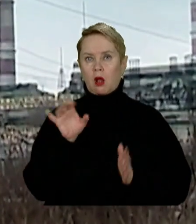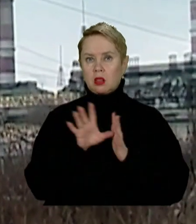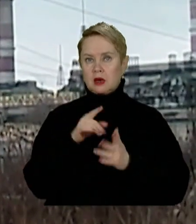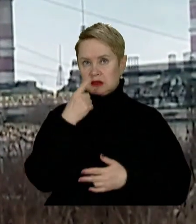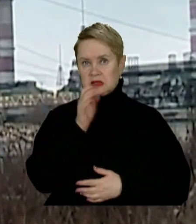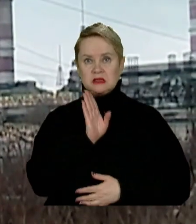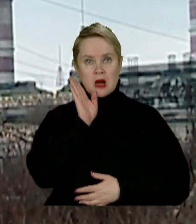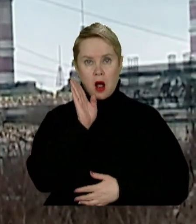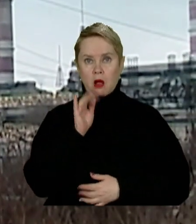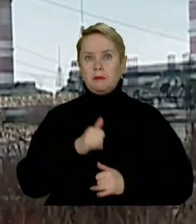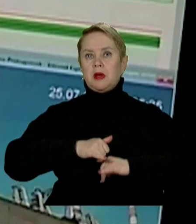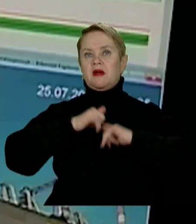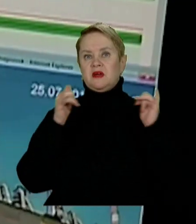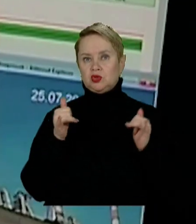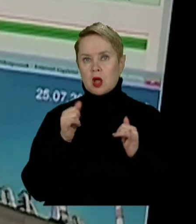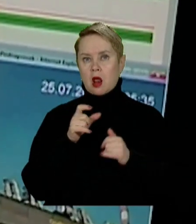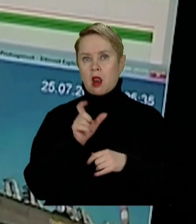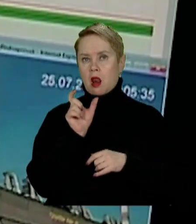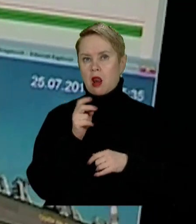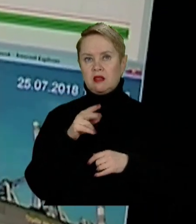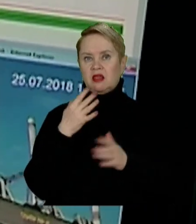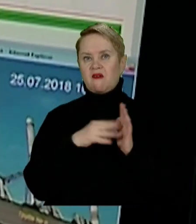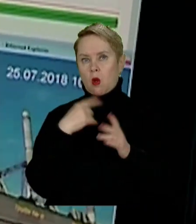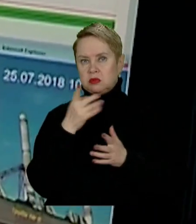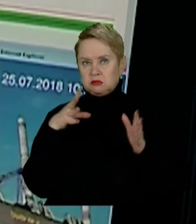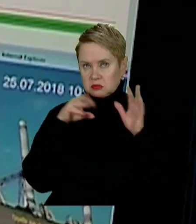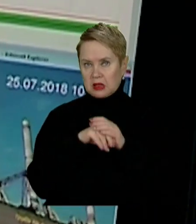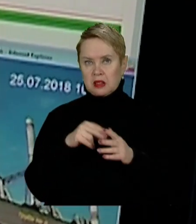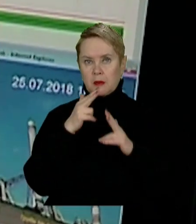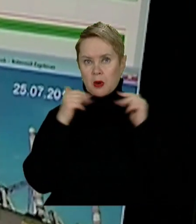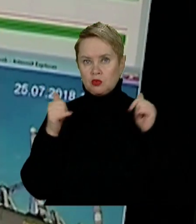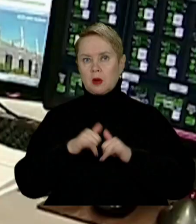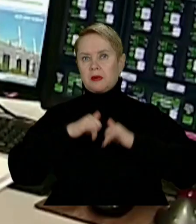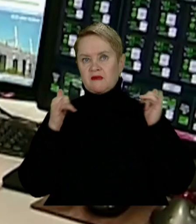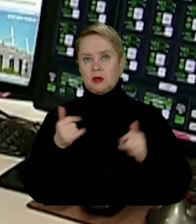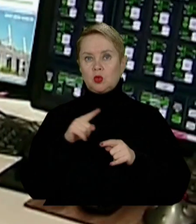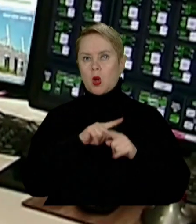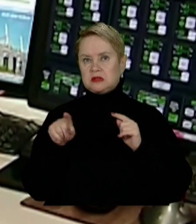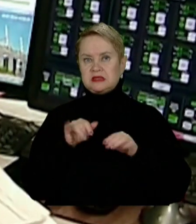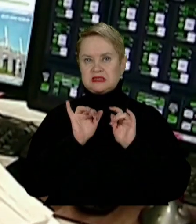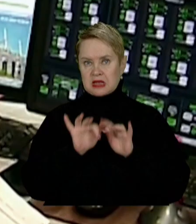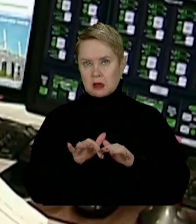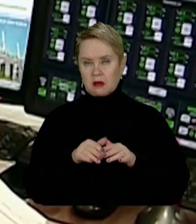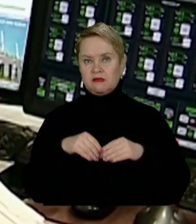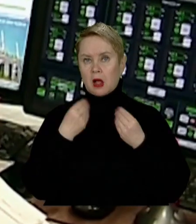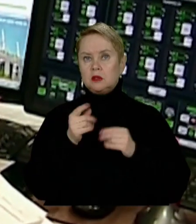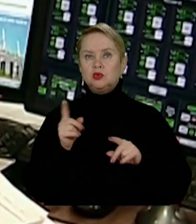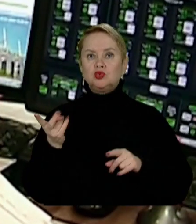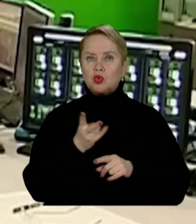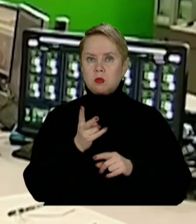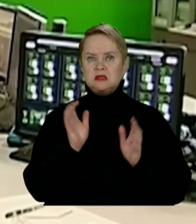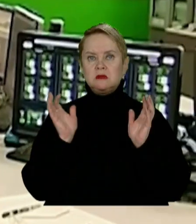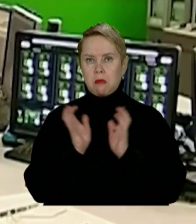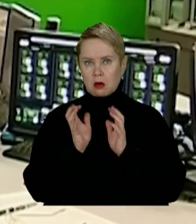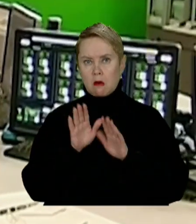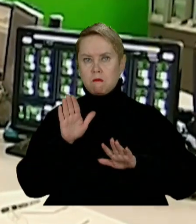заявляють, зранку ліміти перевищили 9 областей, серед них і Дніпропетровщина. До екстрених заходів вдались, аби